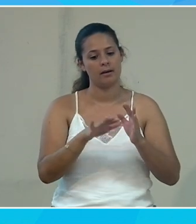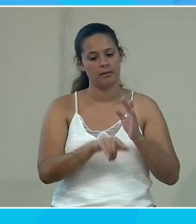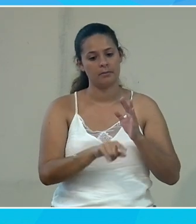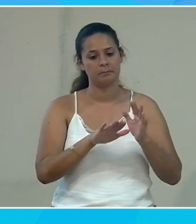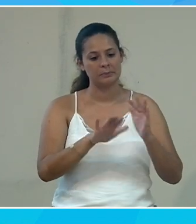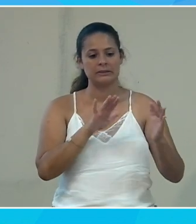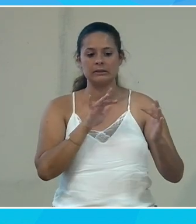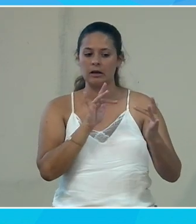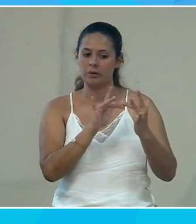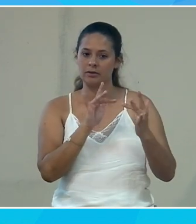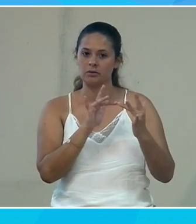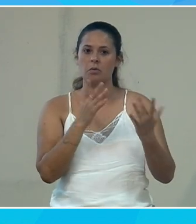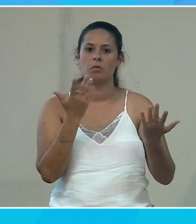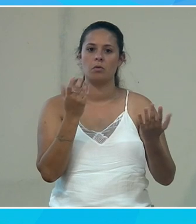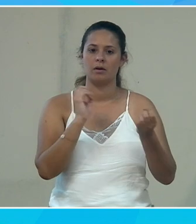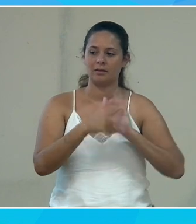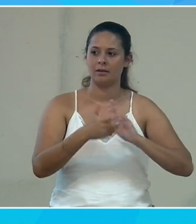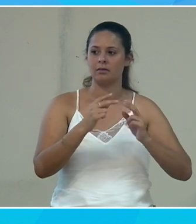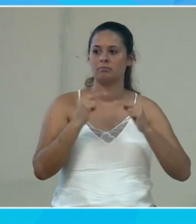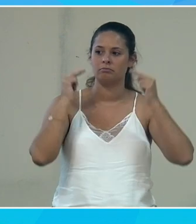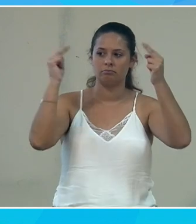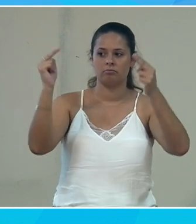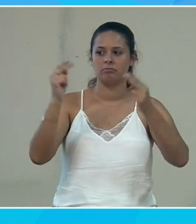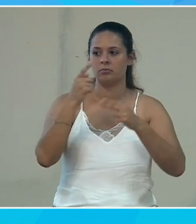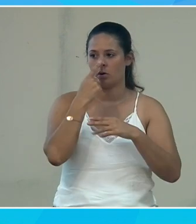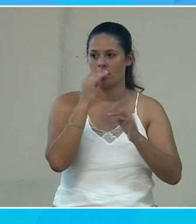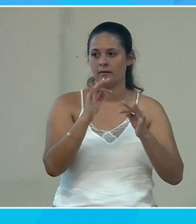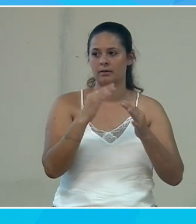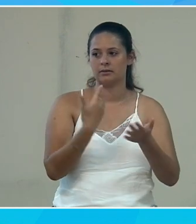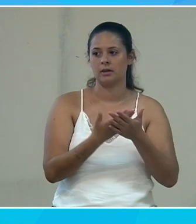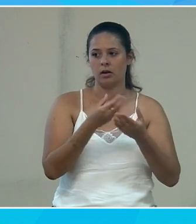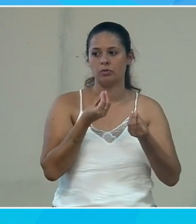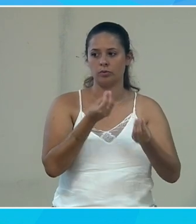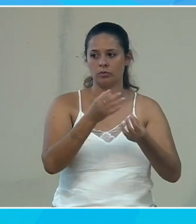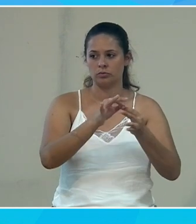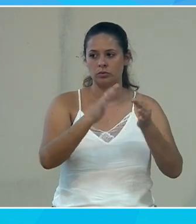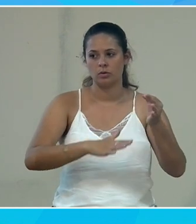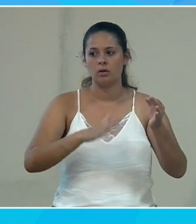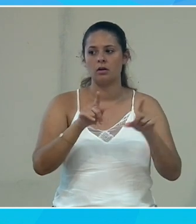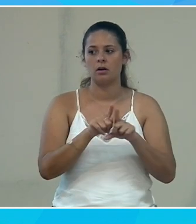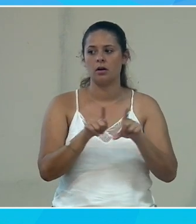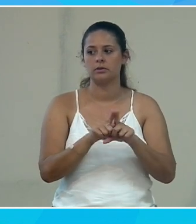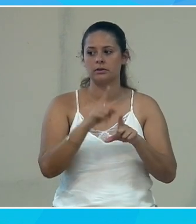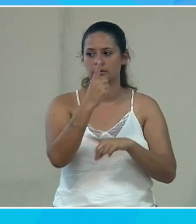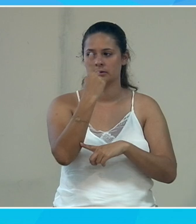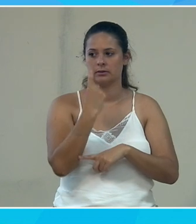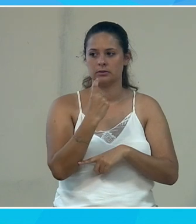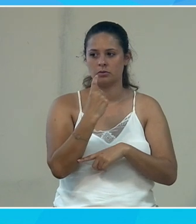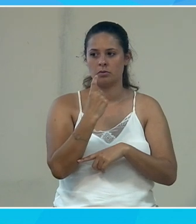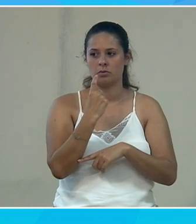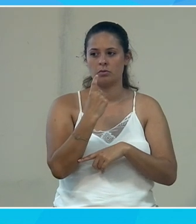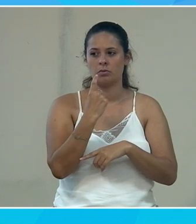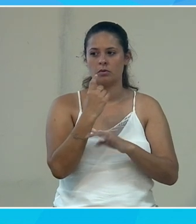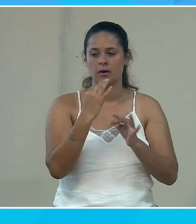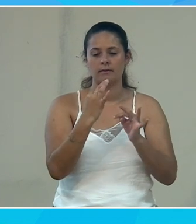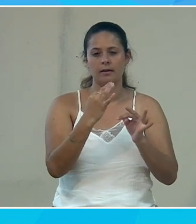une connexion en data qui soit élevée c'est juste à ce niveau-là en termes de solutions après il y une question vous avez parlé